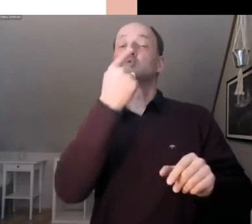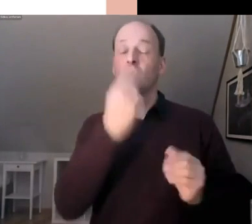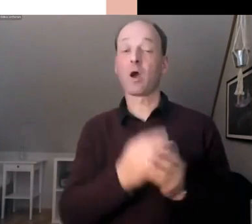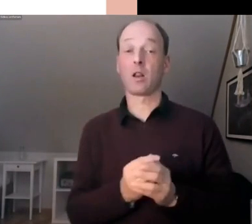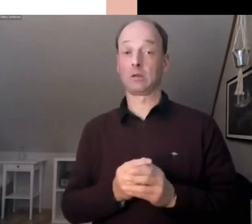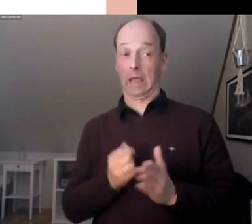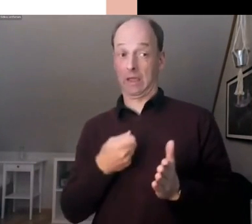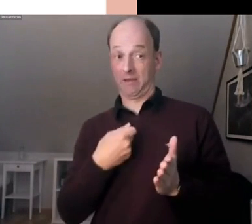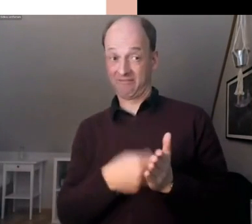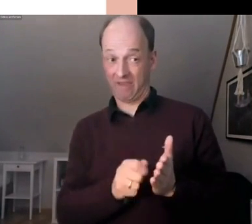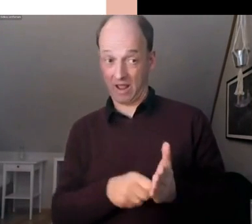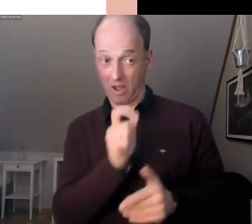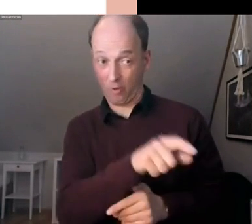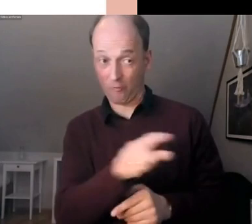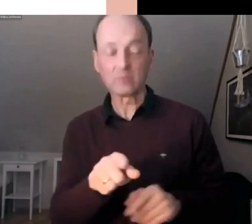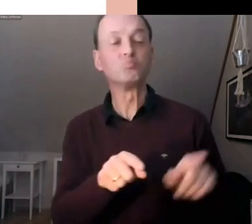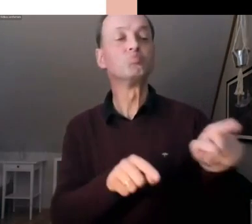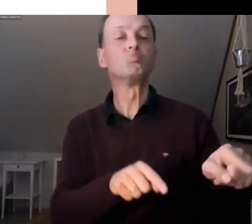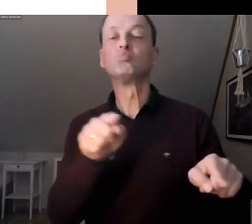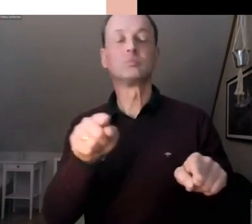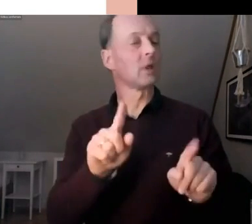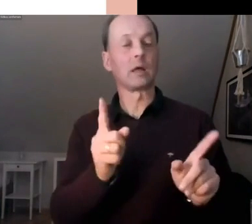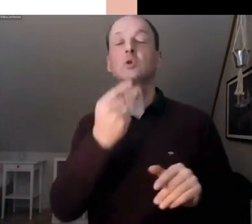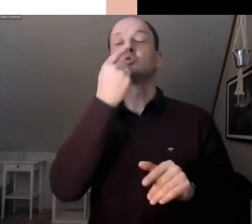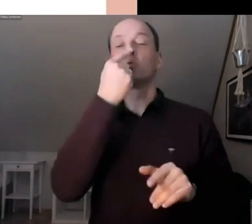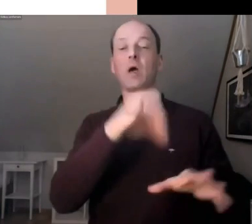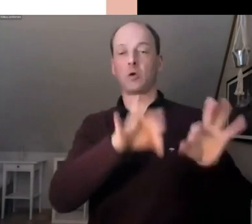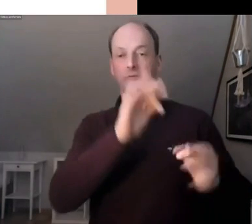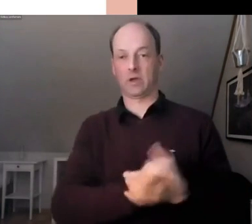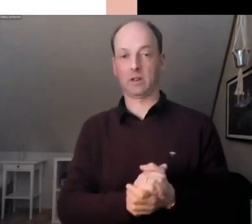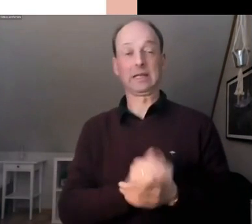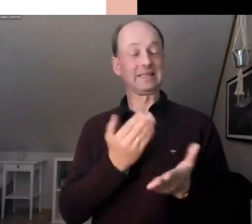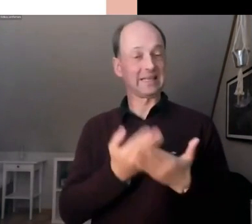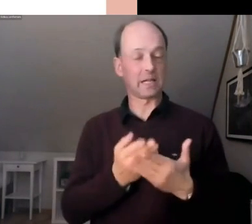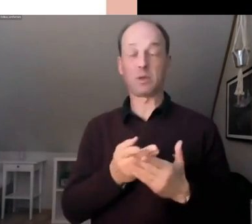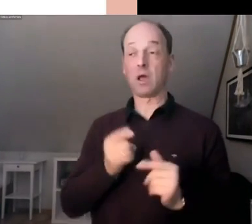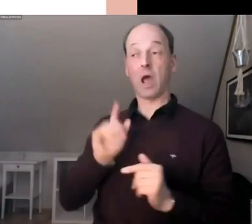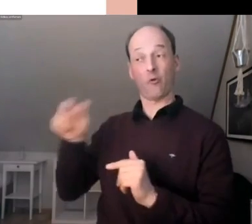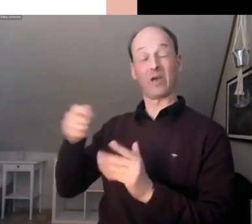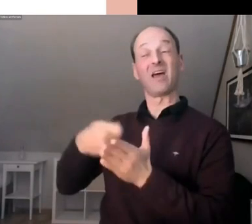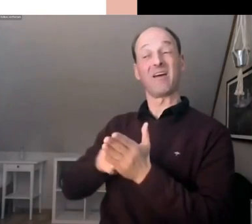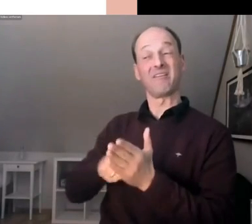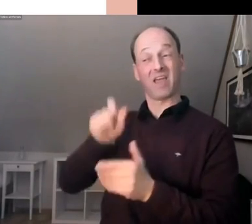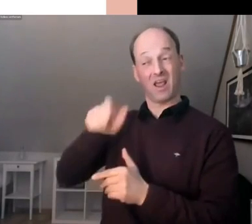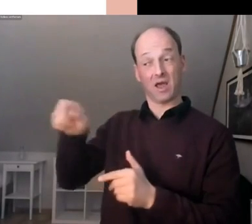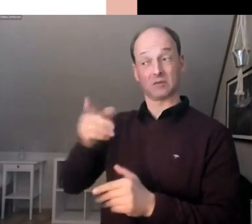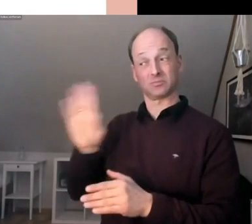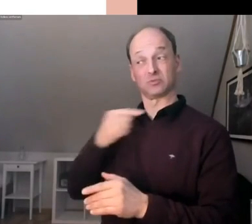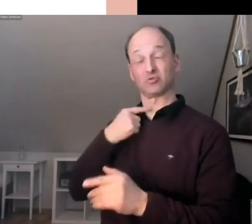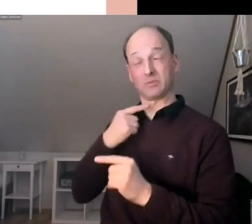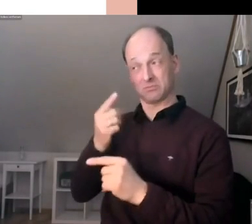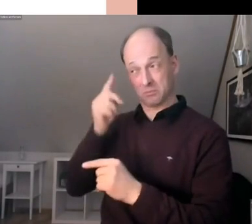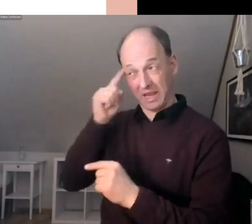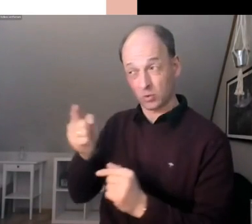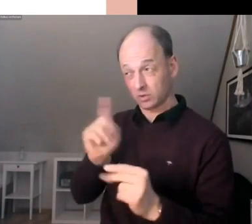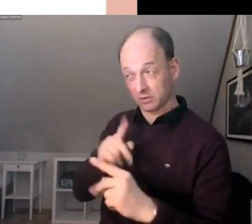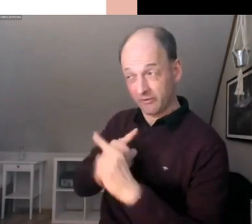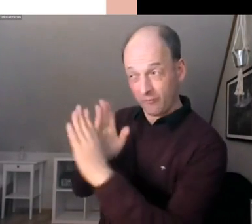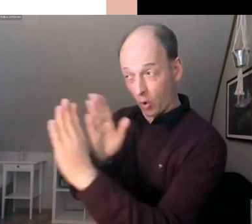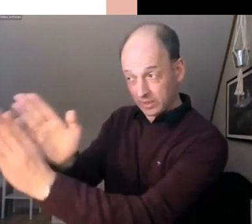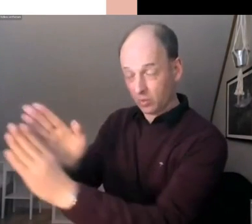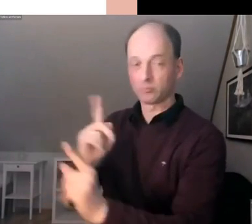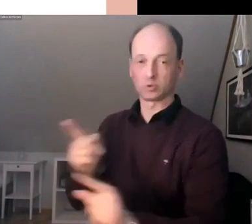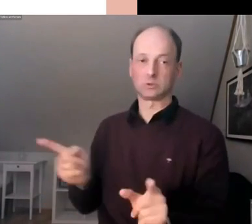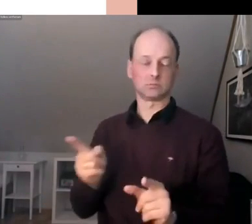werden, müssen sie sich auch nicht an den Wählerstimmen orientieren, sondern können sozusagen frei